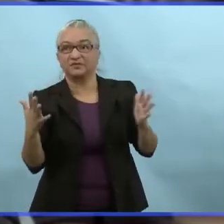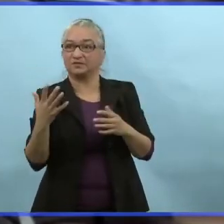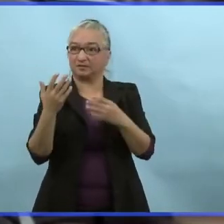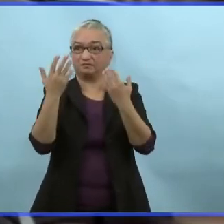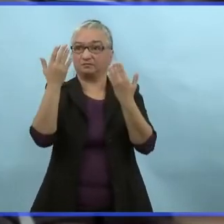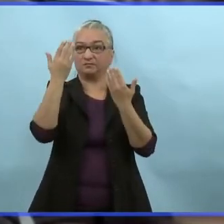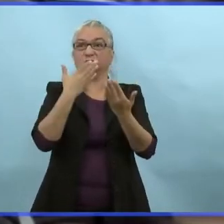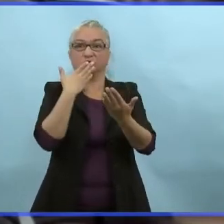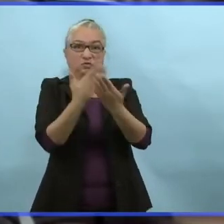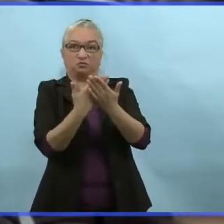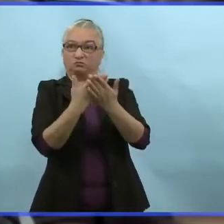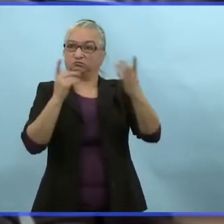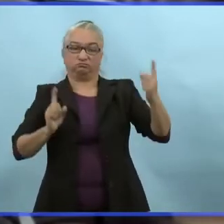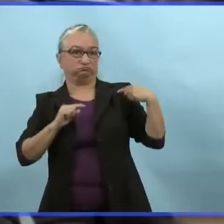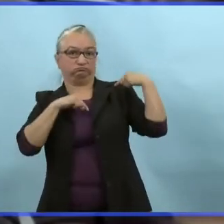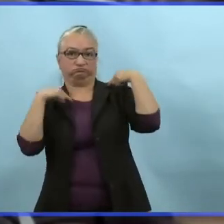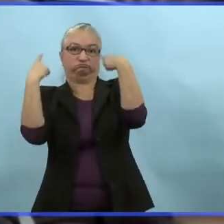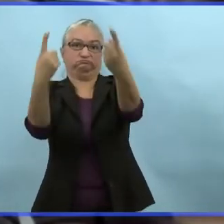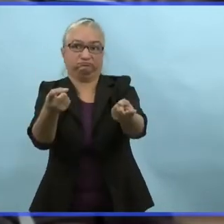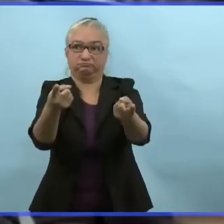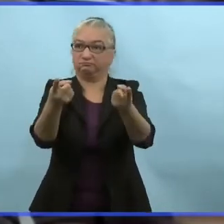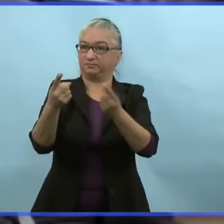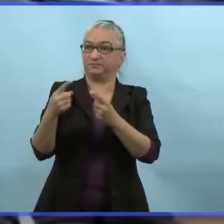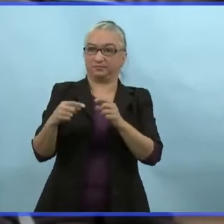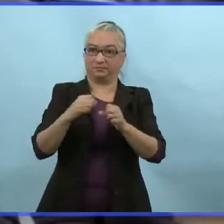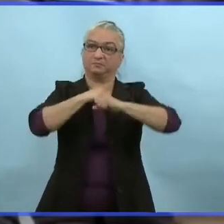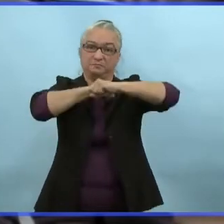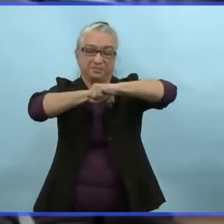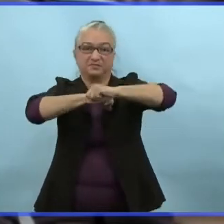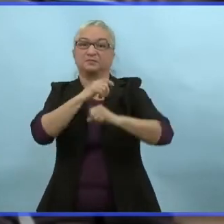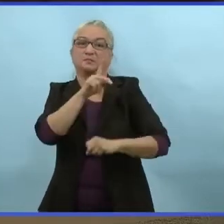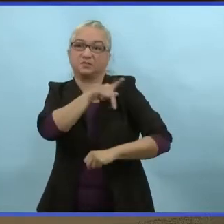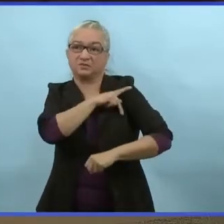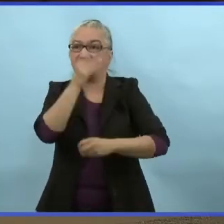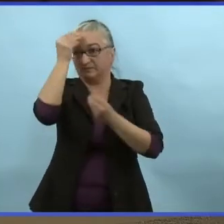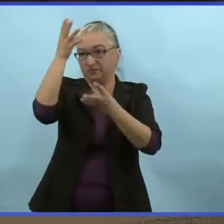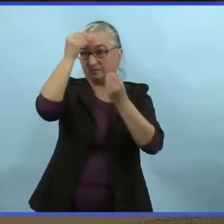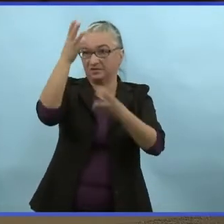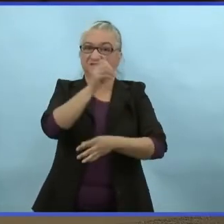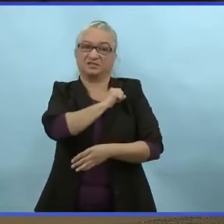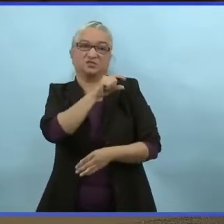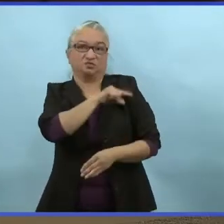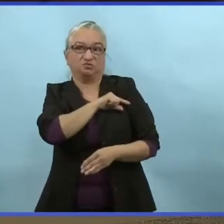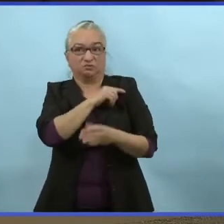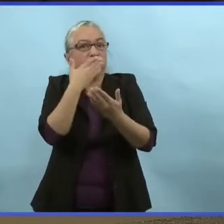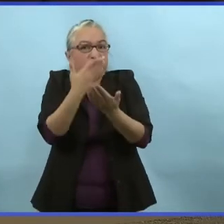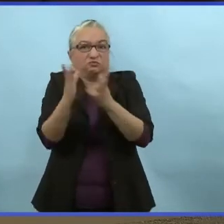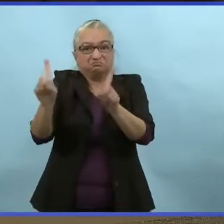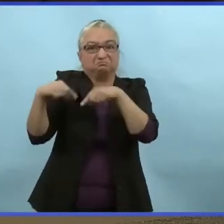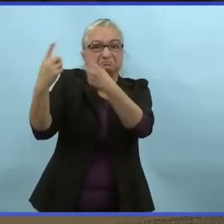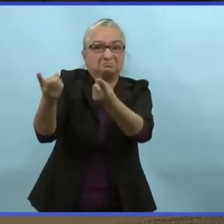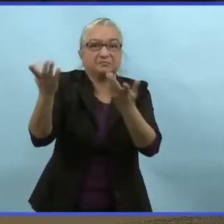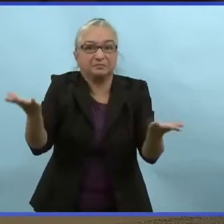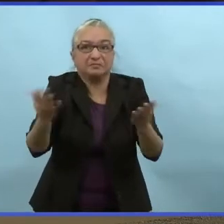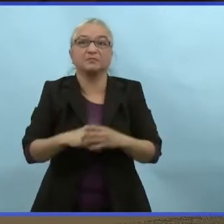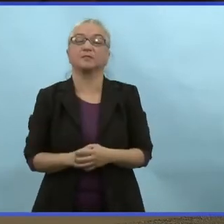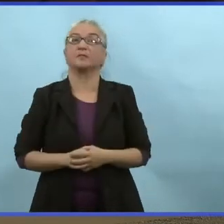Et ils sont suffisamment bons à protéger ces renseignements, donc nous pensons qu'il y a un bon niveau de sécurité dans ce secteur.